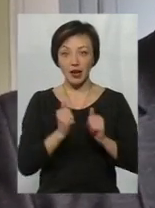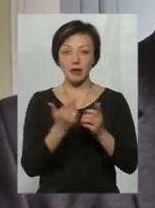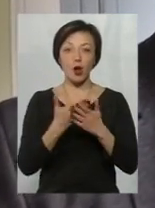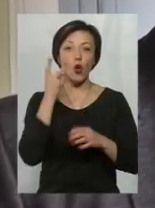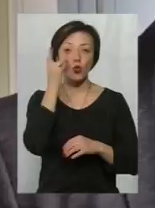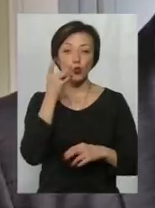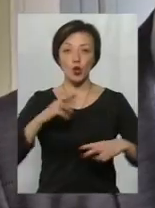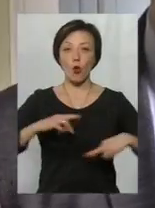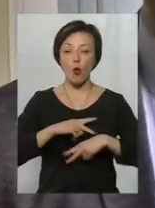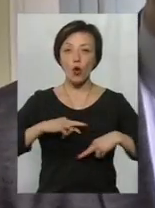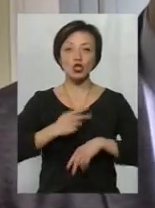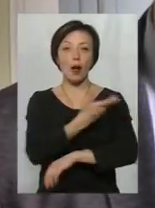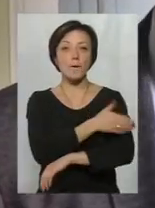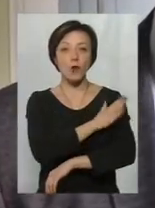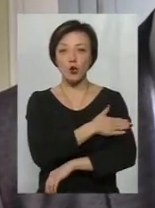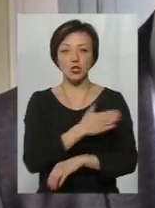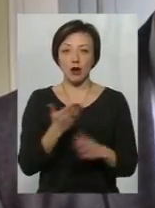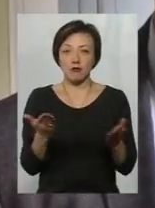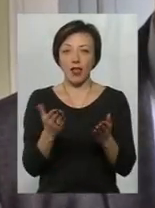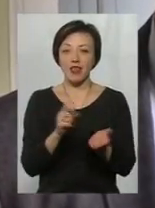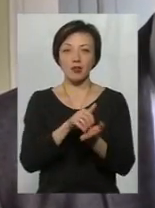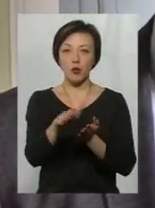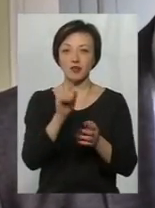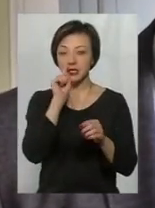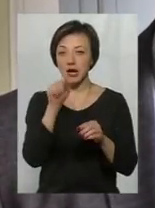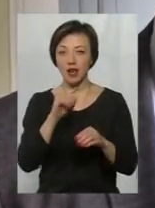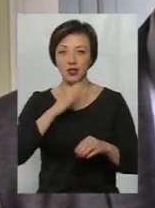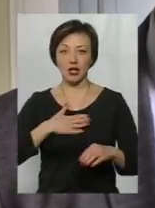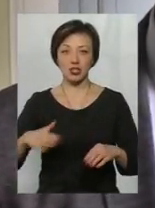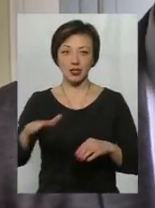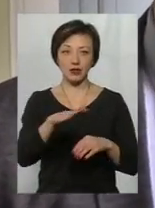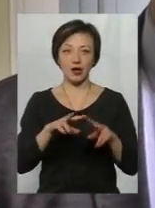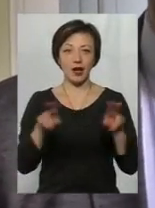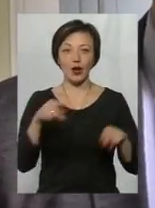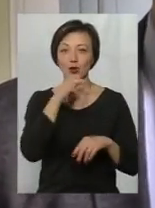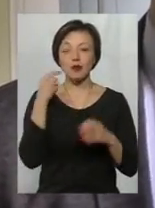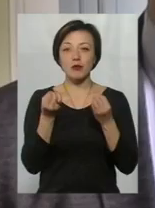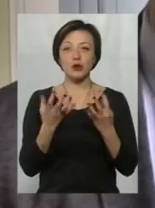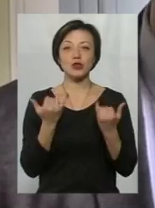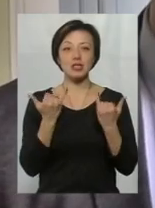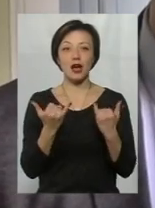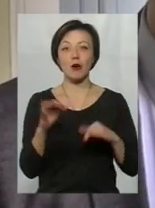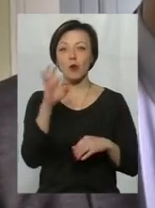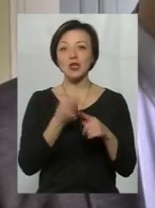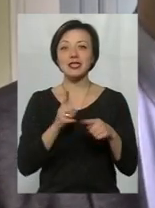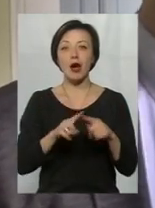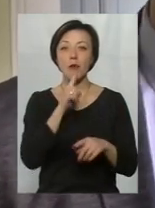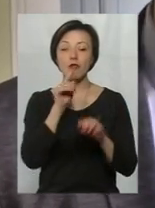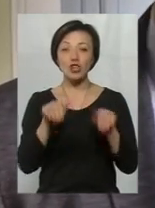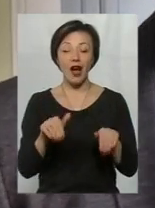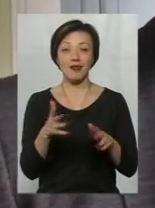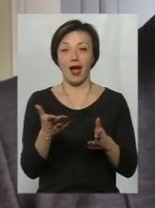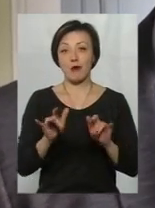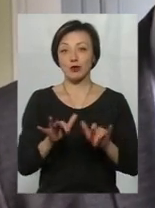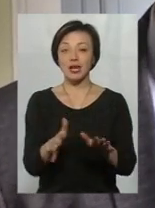Румунія, Угорщина, Польща, вони ж геть не відмовились від зазіхання нашої території, так само, як і Росія. Просто вони зараз про це мовчать. І той